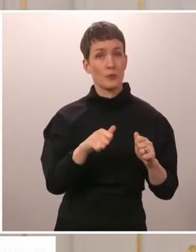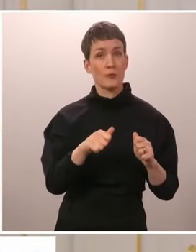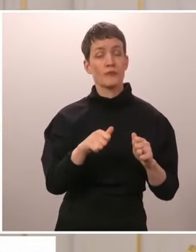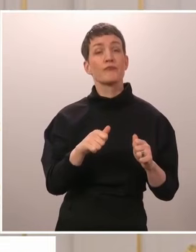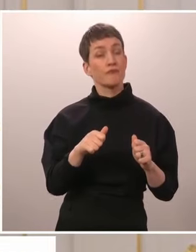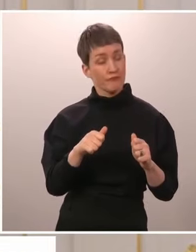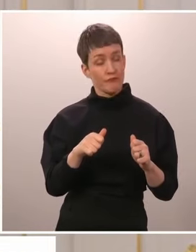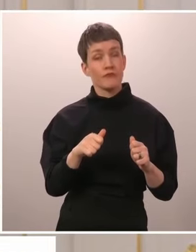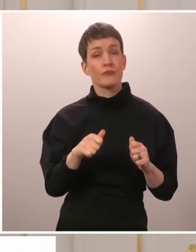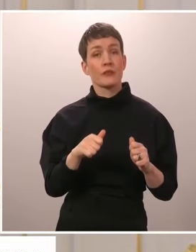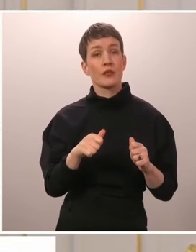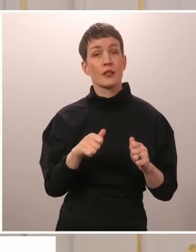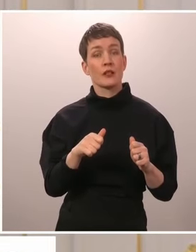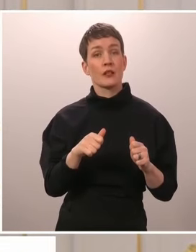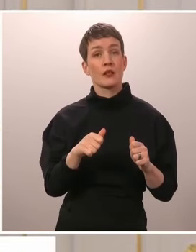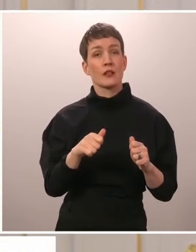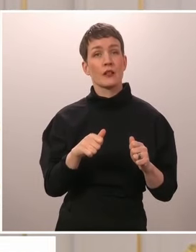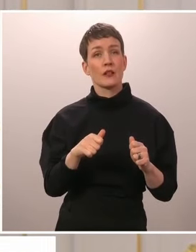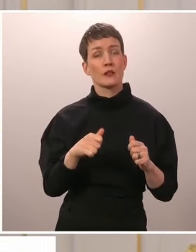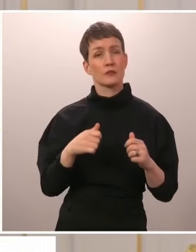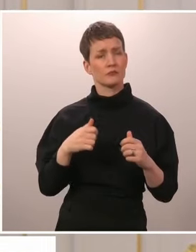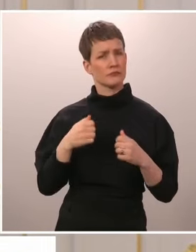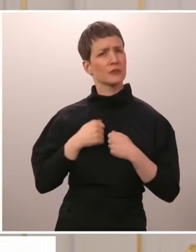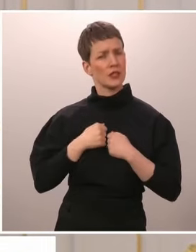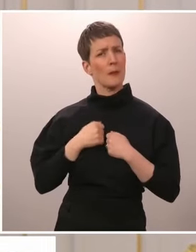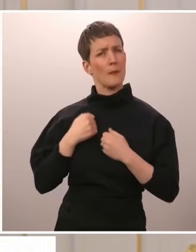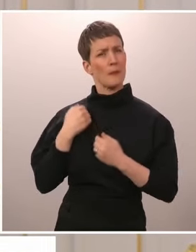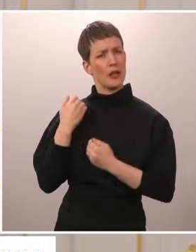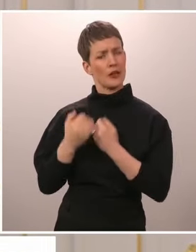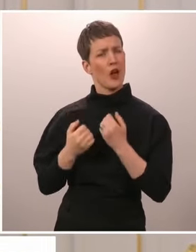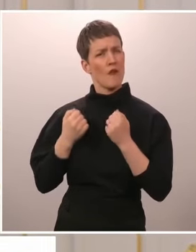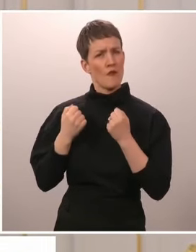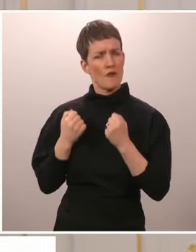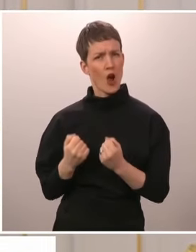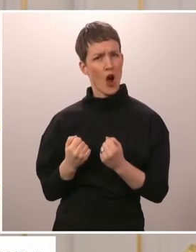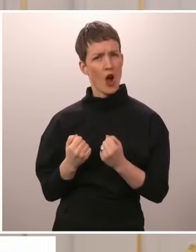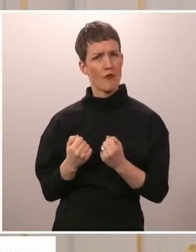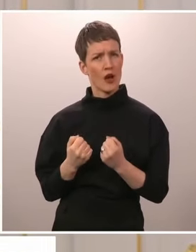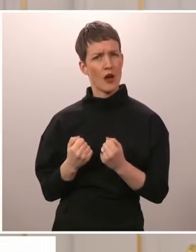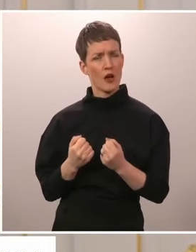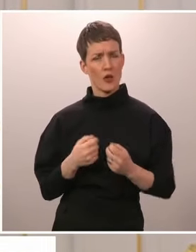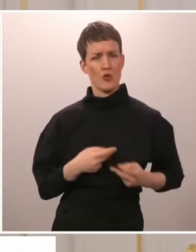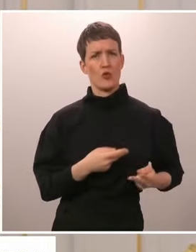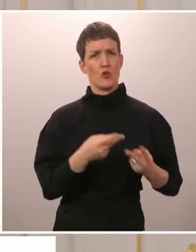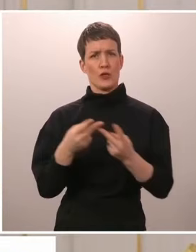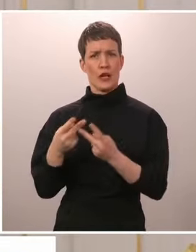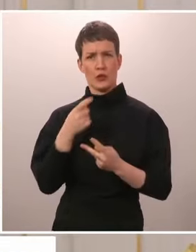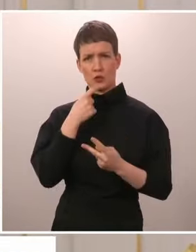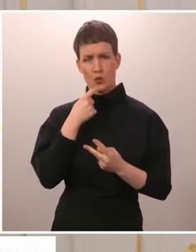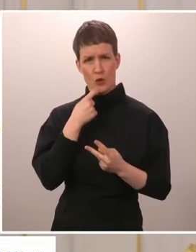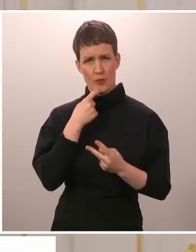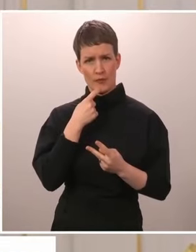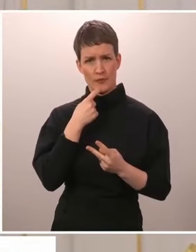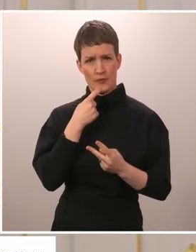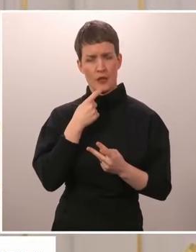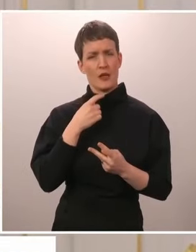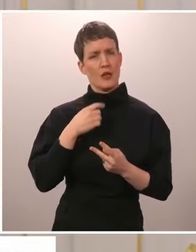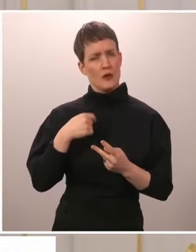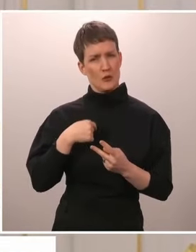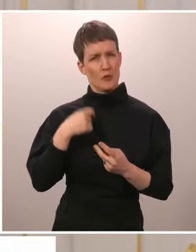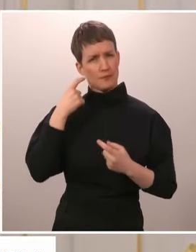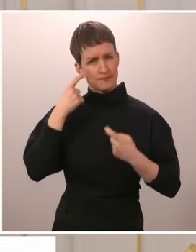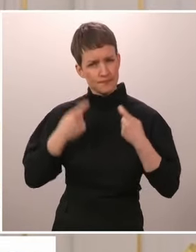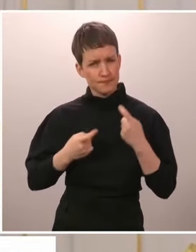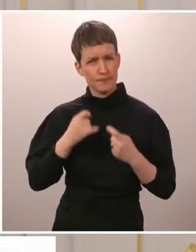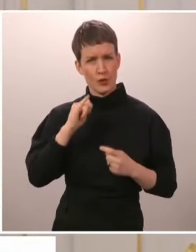vahvan ja yhtenäisen Suomen, ja tuun tietysti tekemään kaikkeni sen eteen, että kuuden vuoden päästä Suomi on